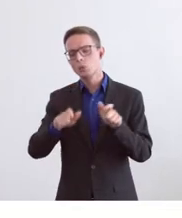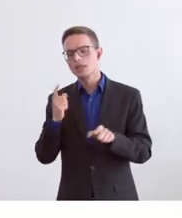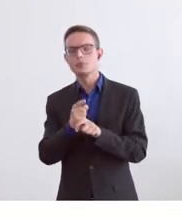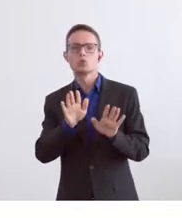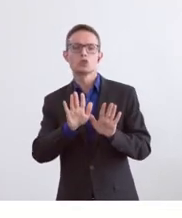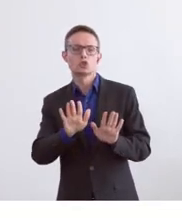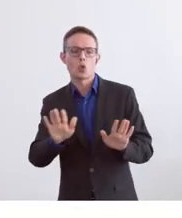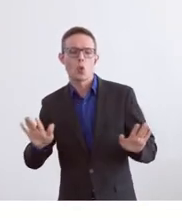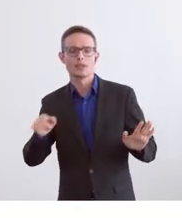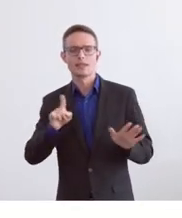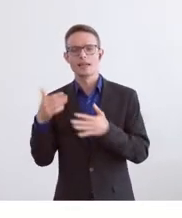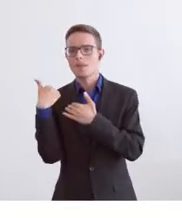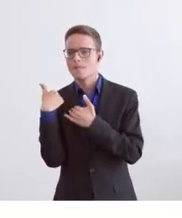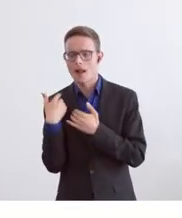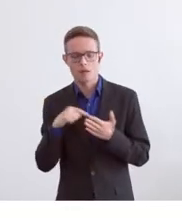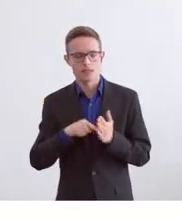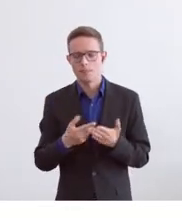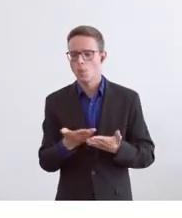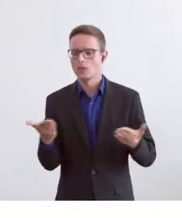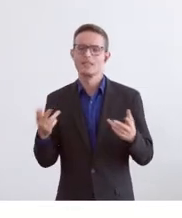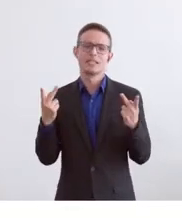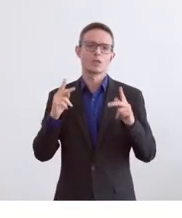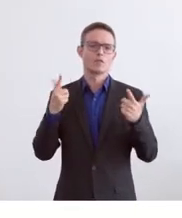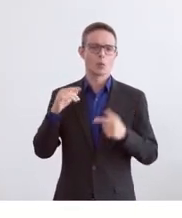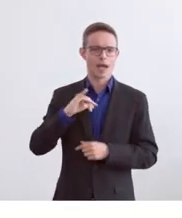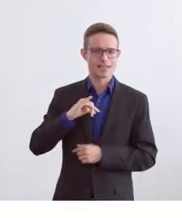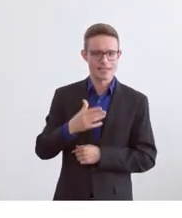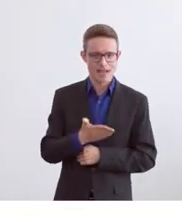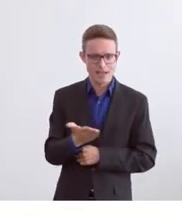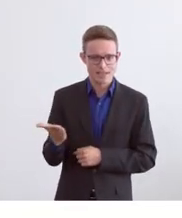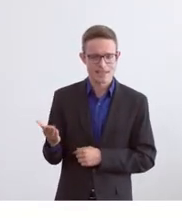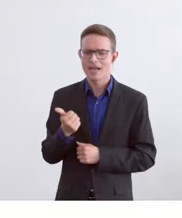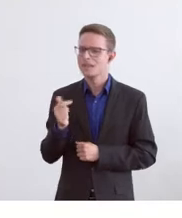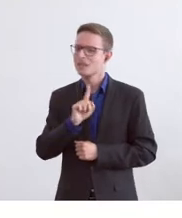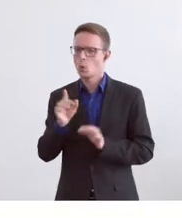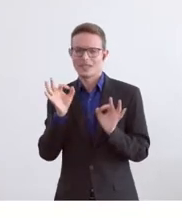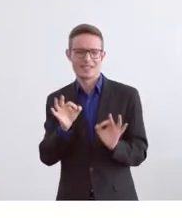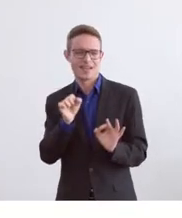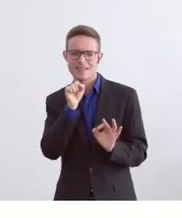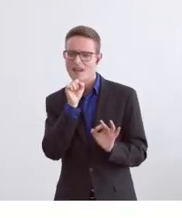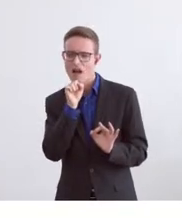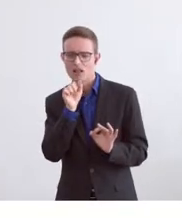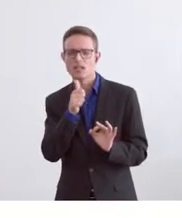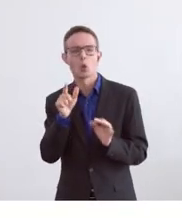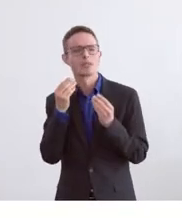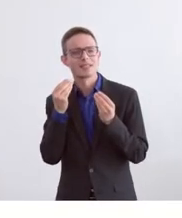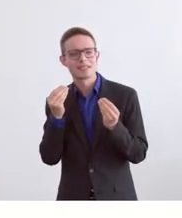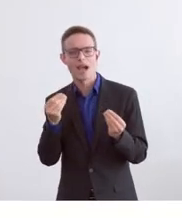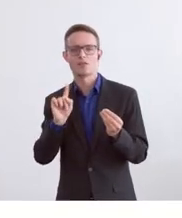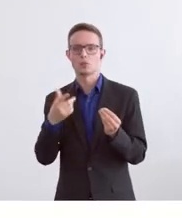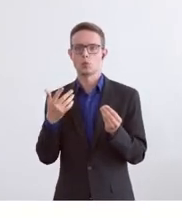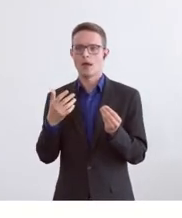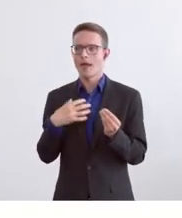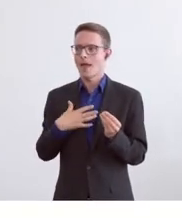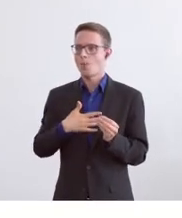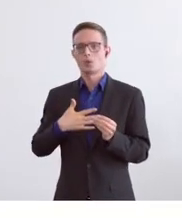Politik, sie interessieren sich nicht dafür, sie sind noch nicht im richtigen Alter, reagieren sie emotional, wenn man die